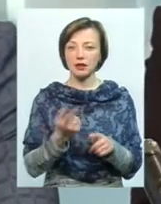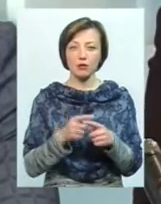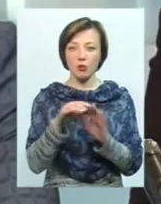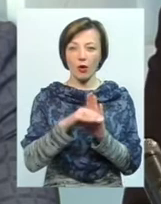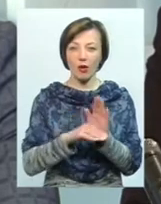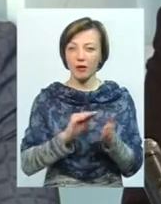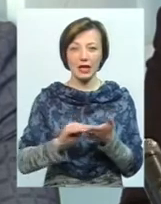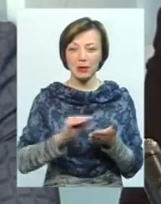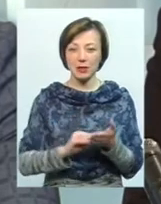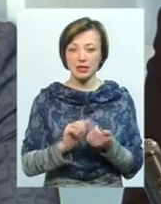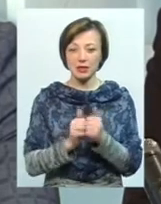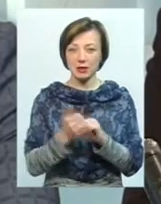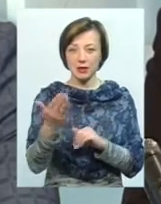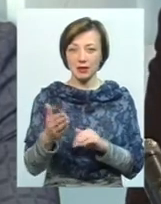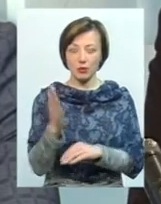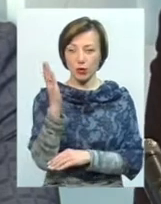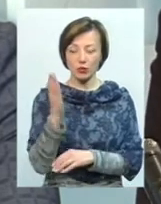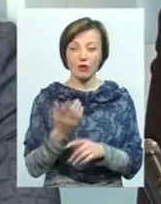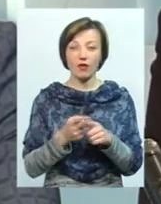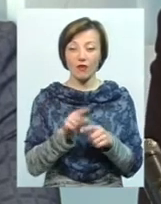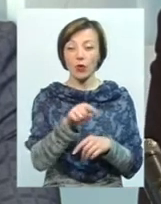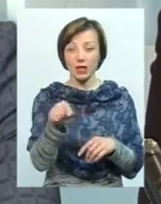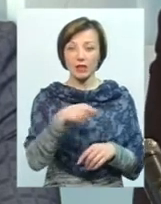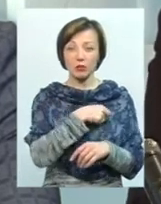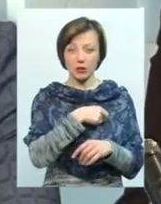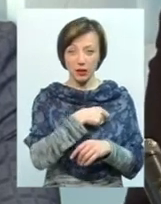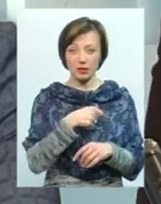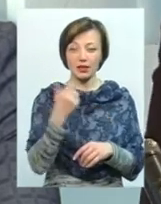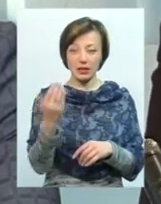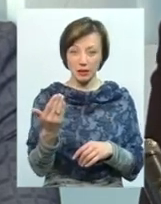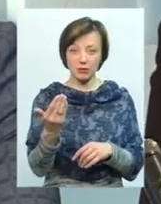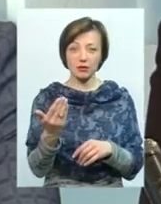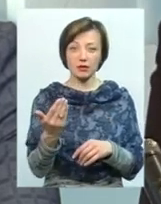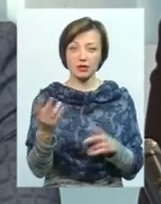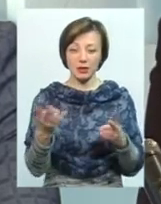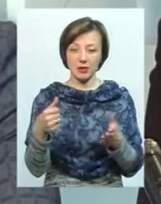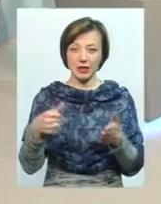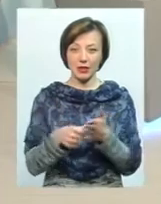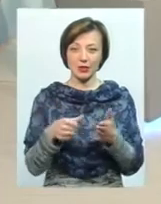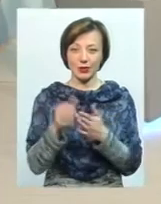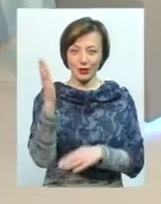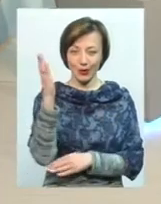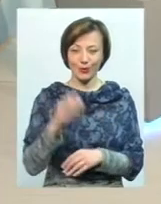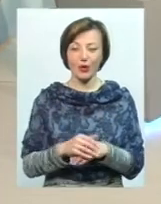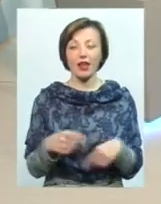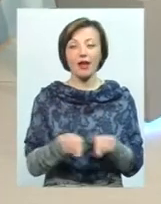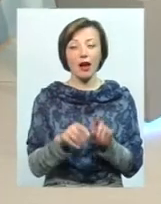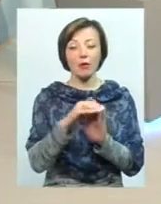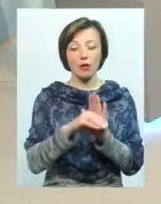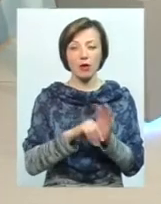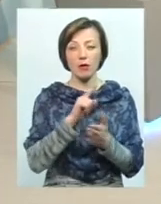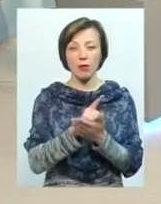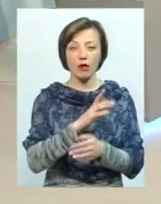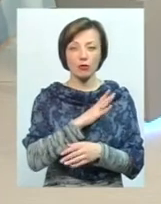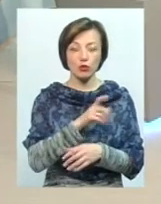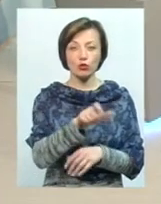програму не напише і за нею не проголосує. Тому що вони ж, і депутати, їм вже тиснути на кнопку. Тому така програма має бути для